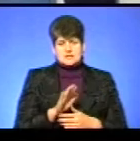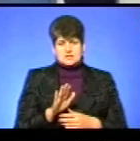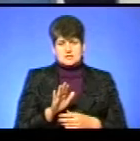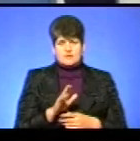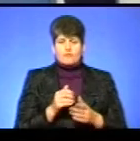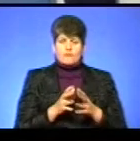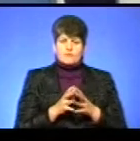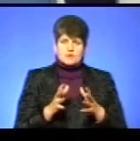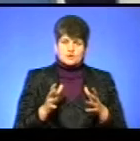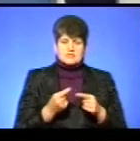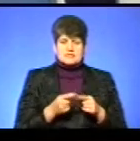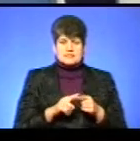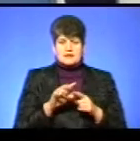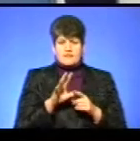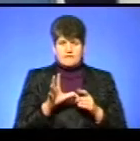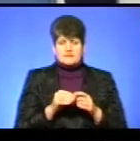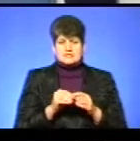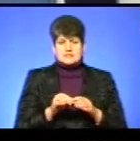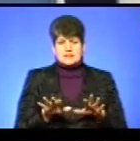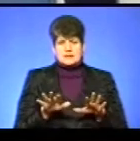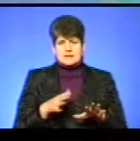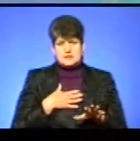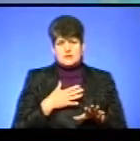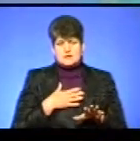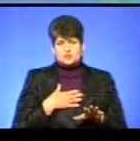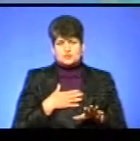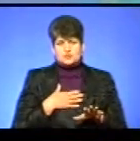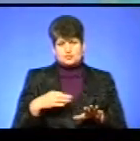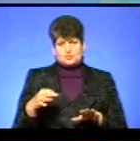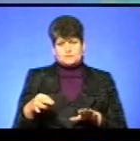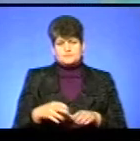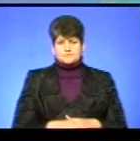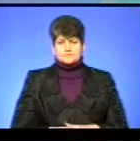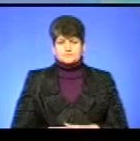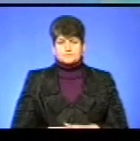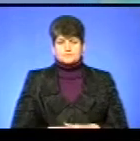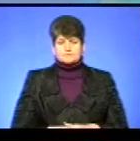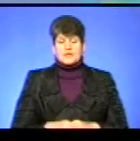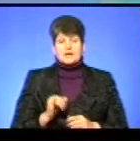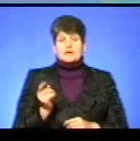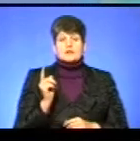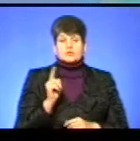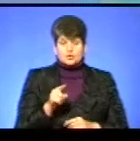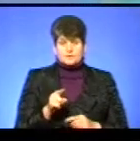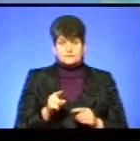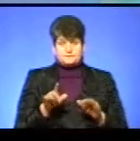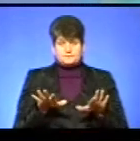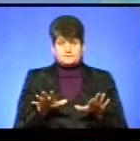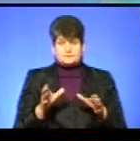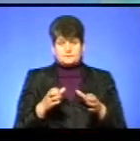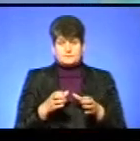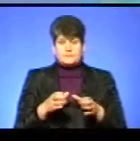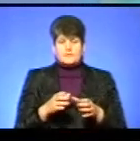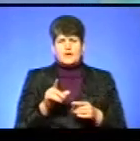В основному все сконцентрувалося на нашому водосховищі. І то локально, бо якраз тоді був